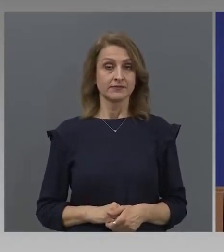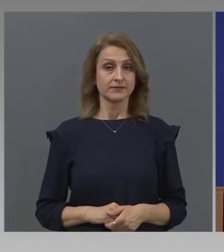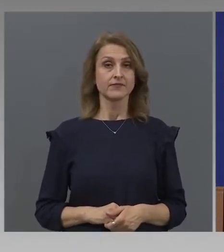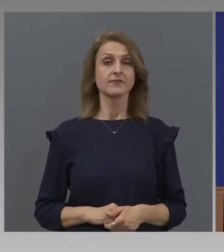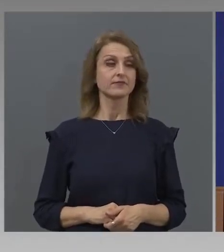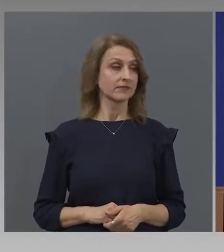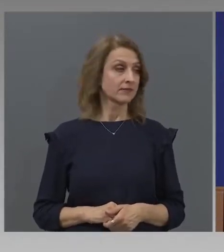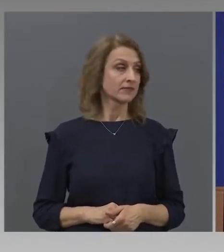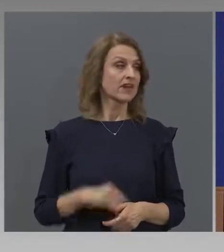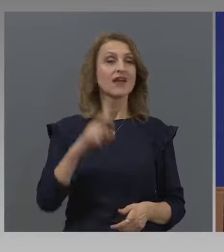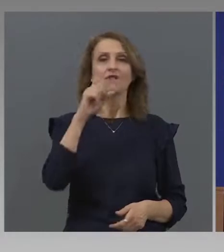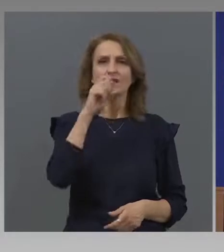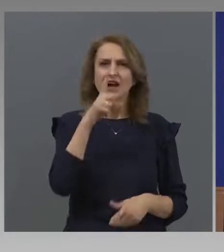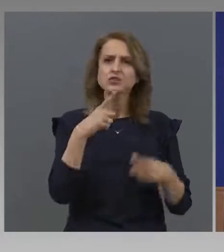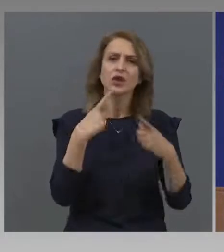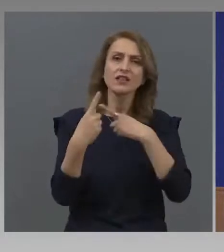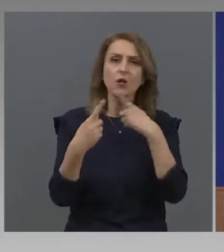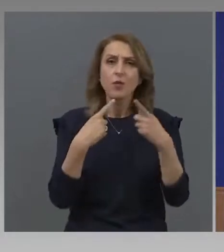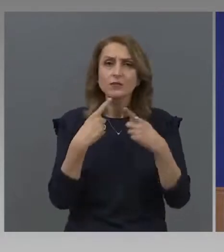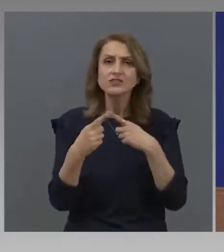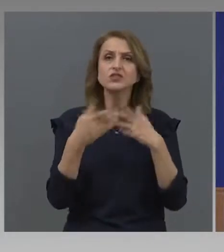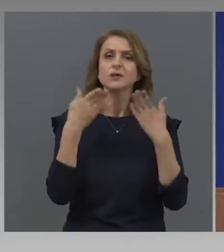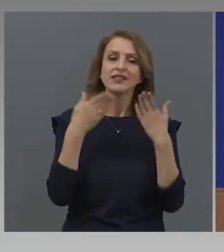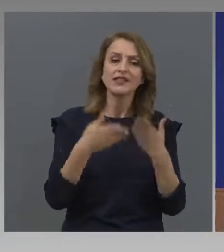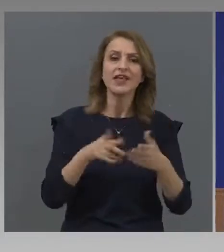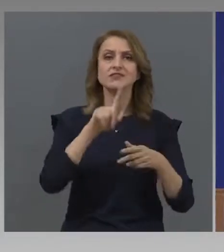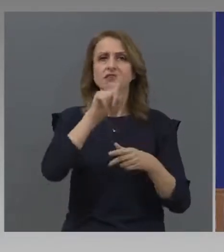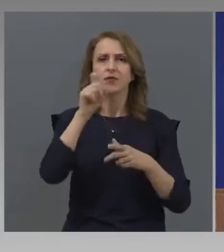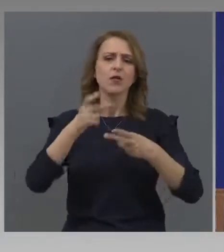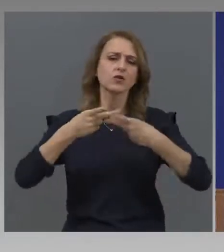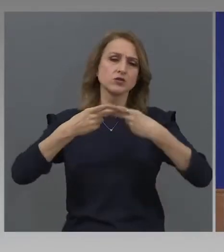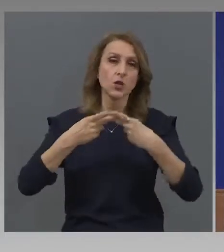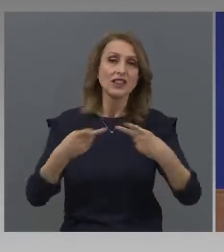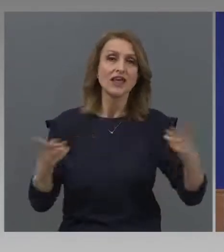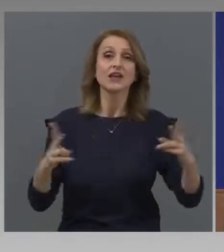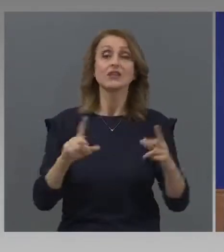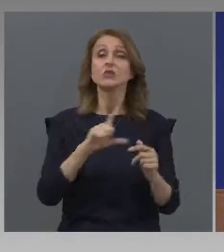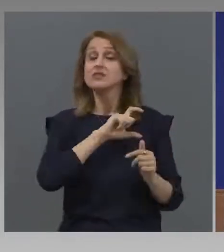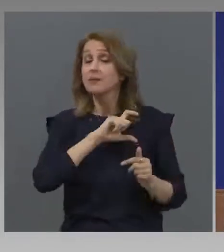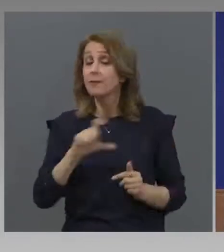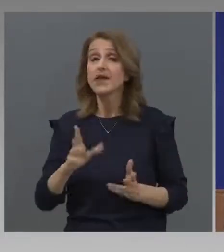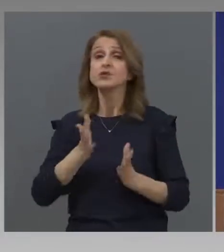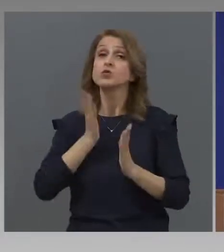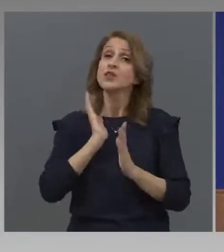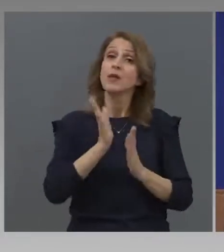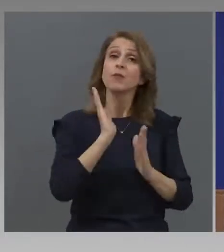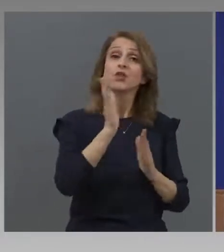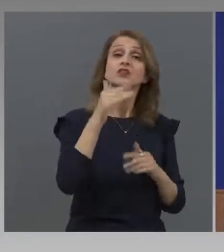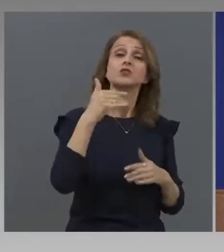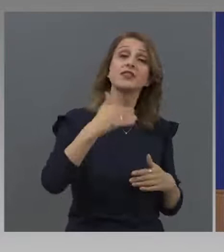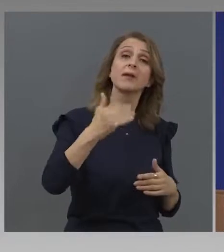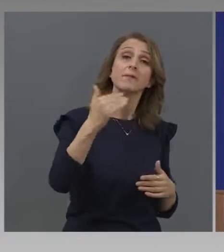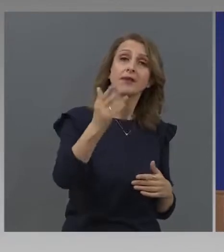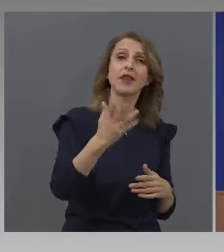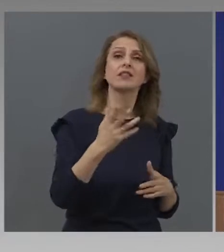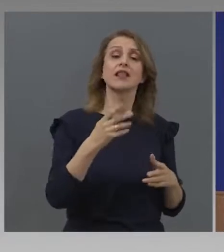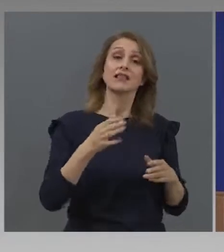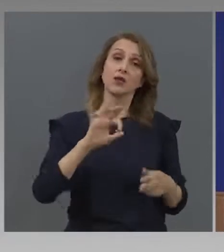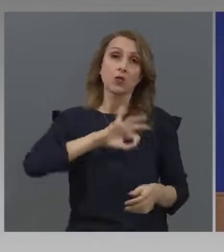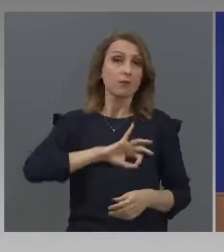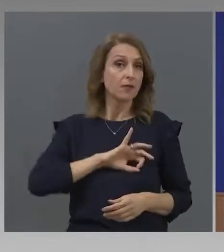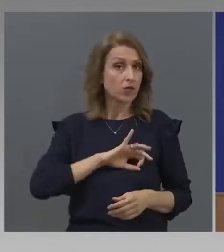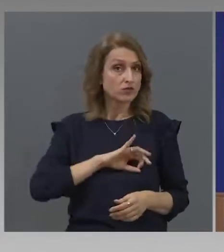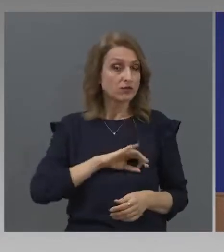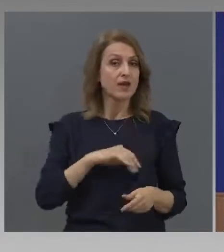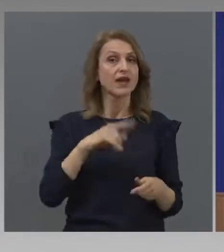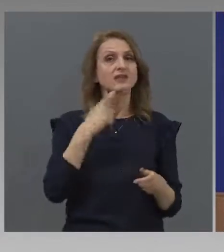Важно е да обсъждаме тези въпроси открито помежду си и съспешно да проложим напред, соглед, постигане на напредък.